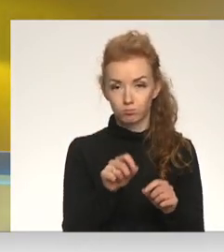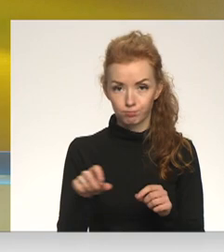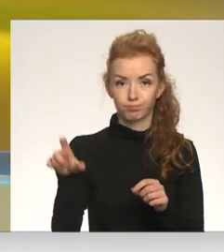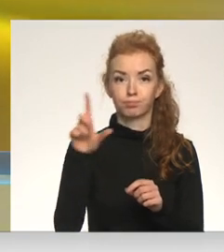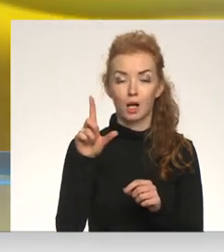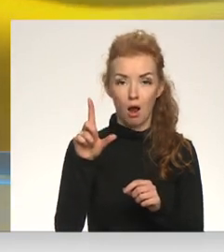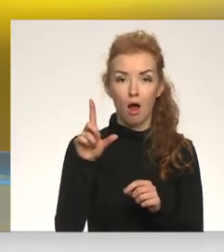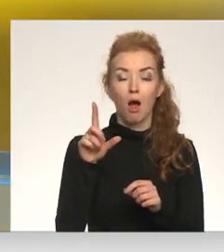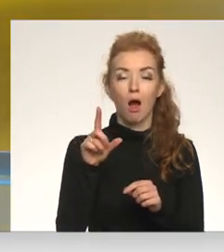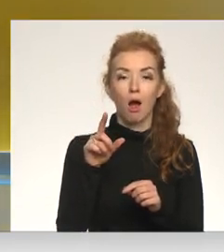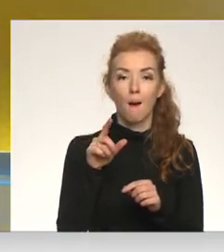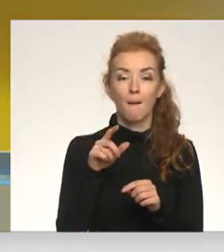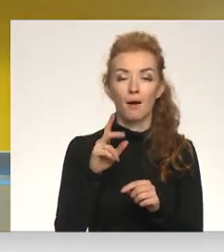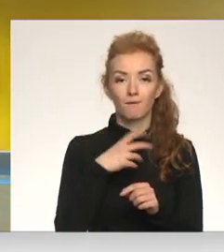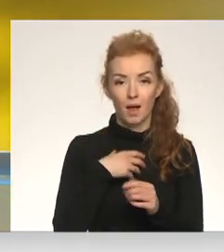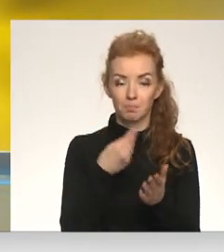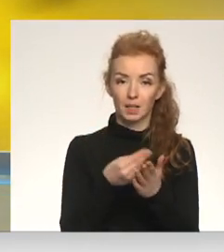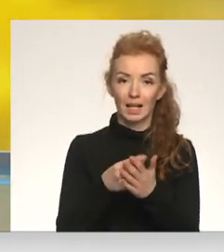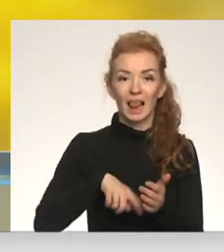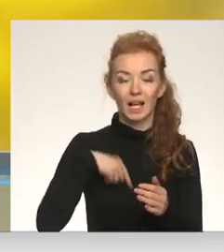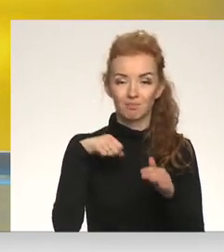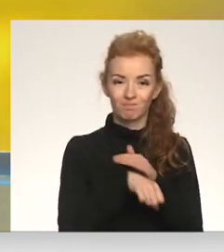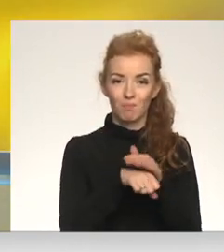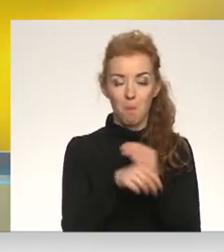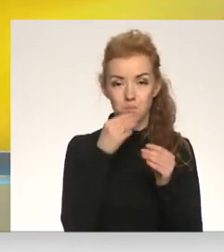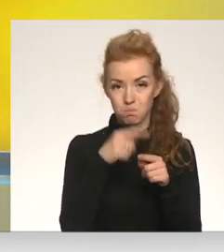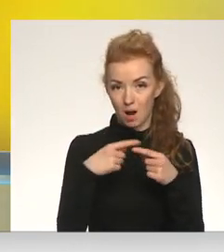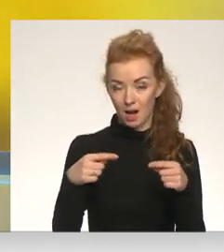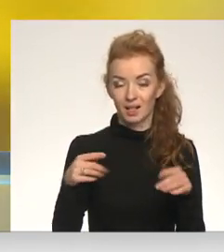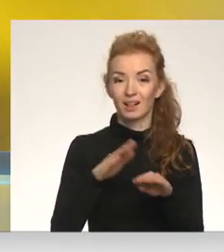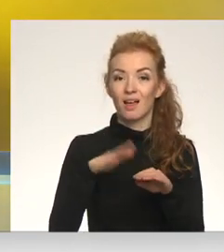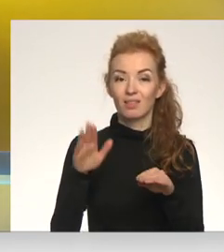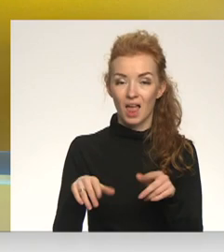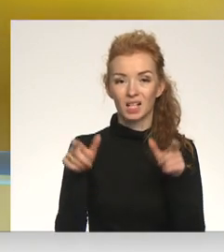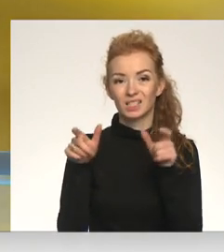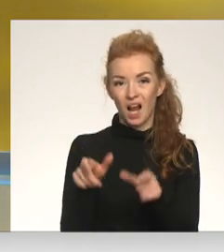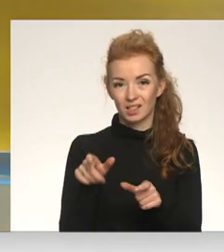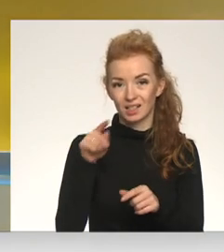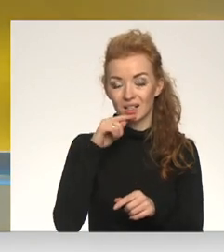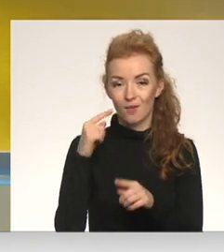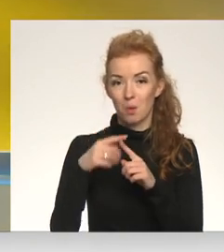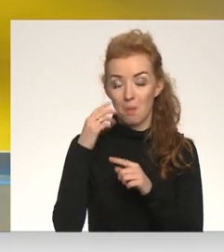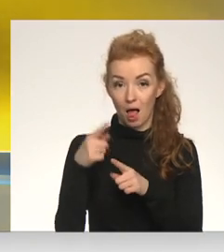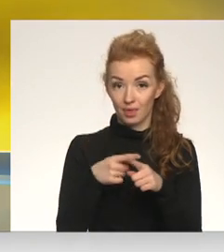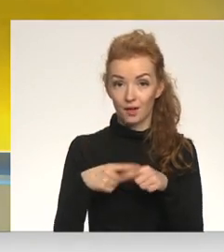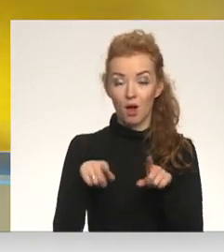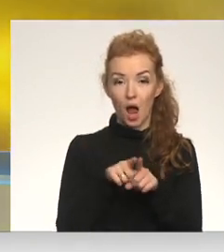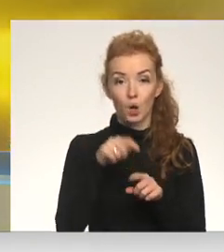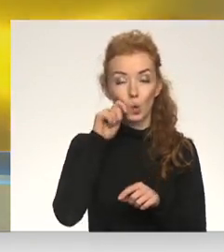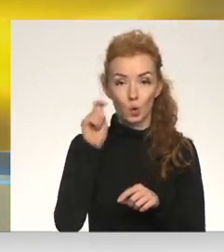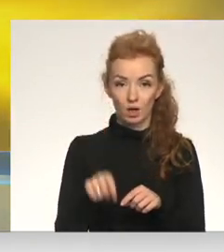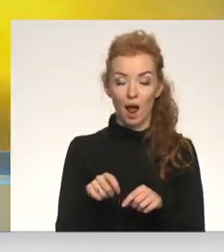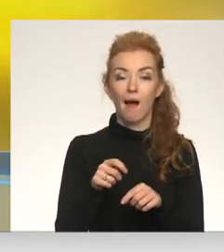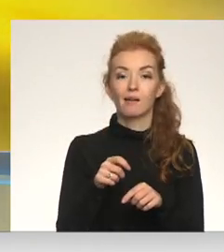pieprasījums pēc ilgi uzglabājumiem pārtikas produktiem. Tas, protams, sēstīts ar sankciju noteikšanu Krievijai un Baltkrievijai, kā arī ar Ukrainas lēmumu